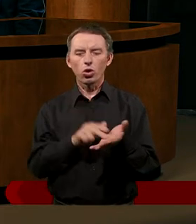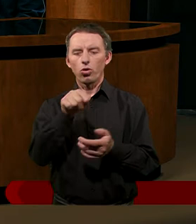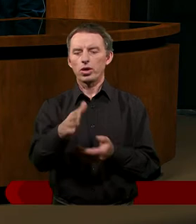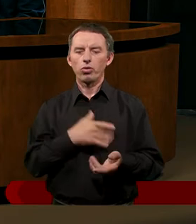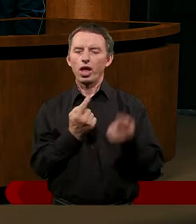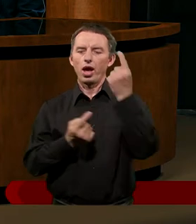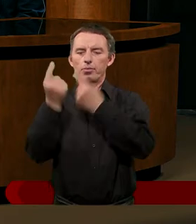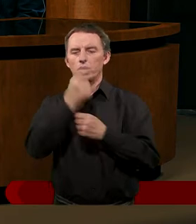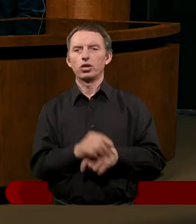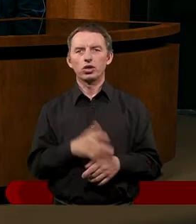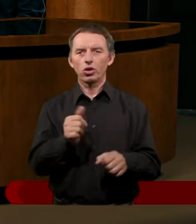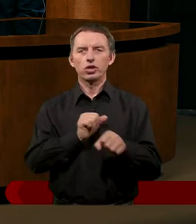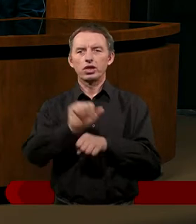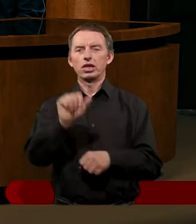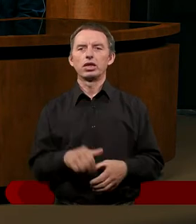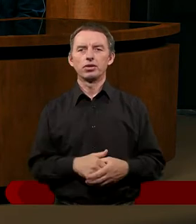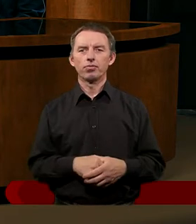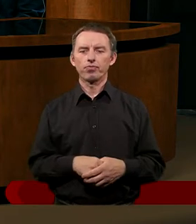gdy to mówił.